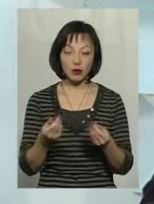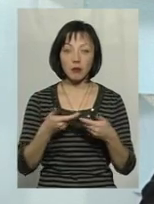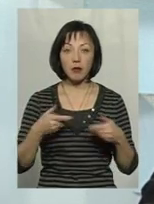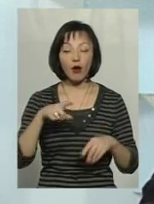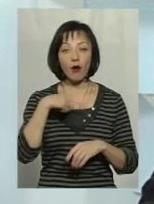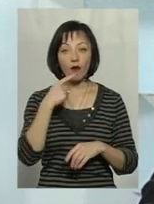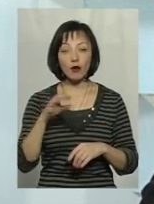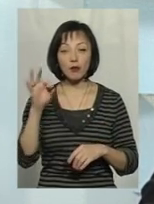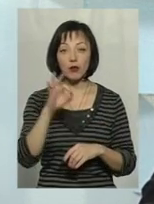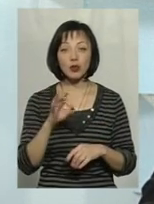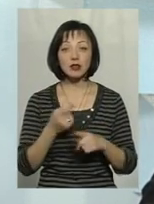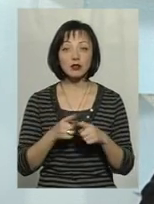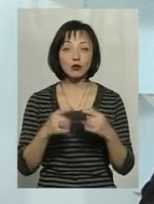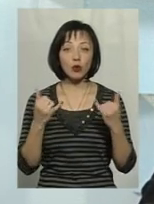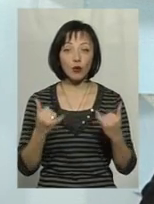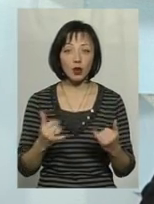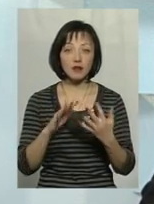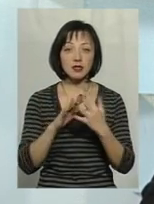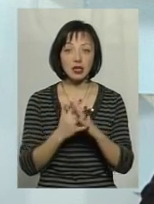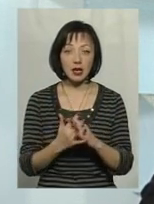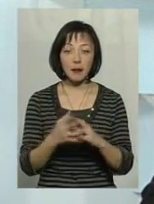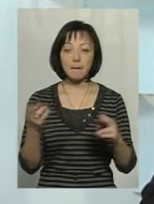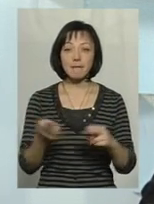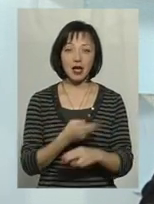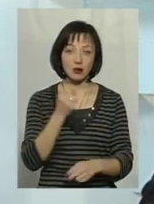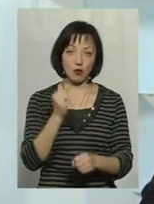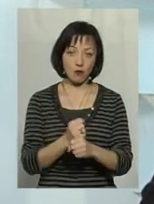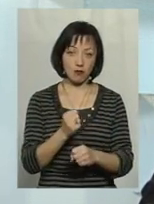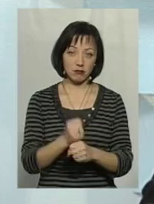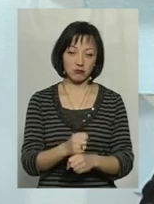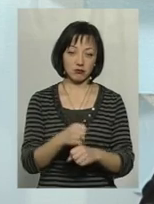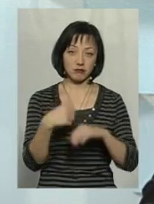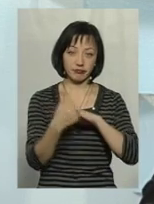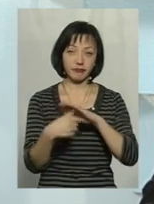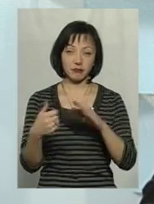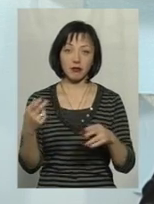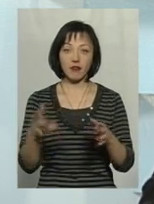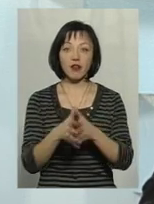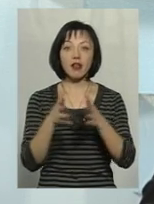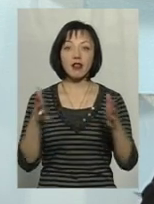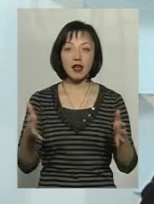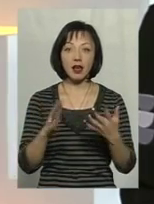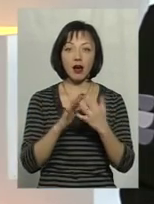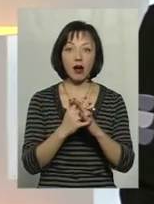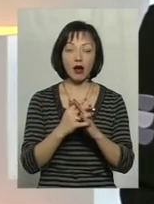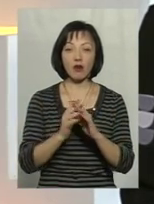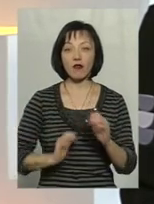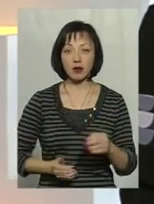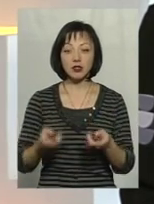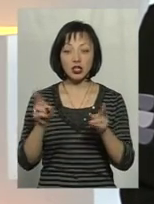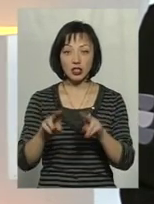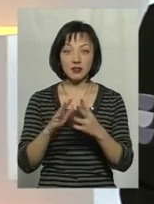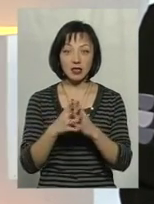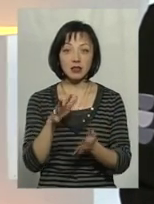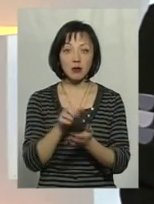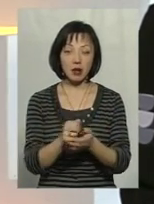говоримо про те, що сьогодні на селі панує безробіття. Там, де правлять великі агрохолдінги. Люди лишилися в селі, їм треба чимось